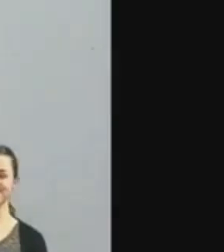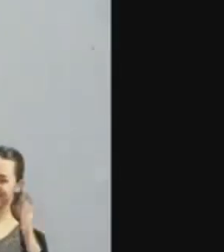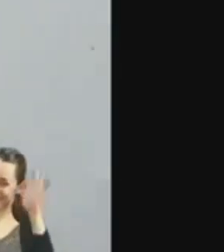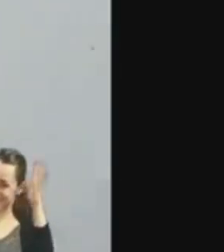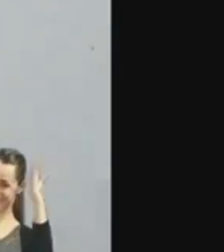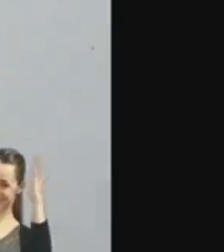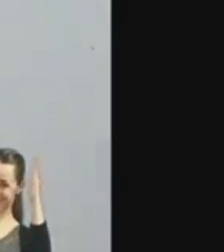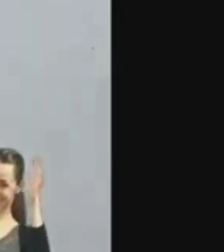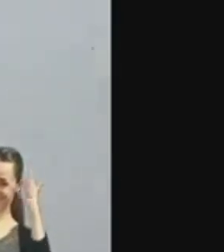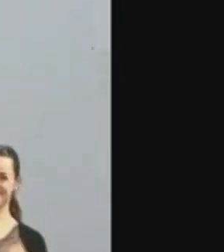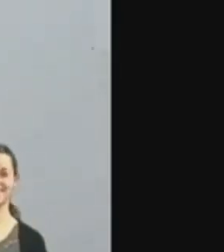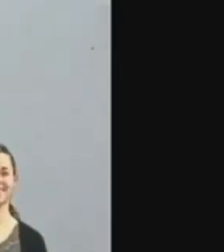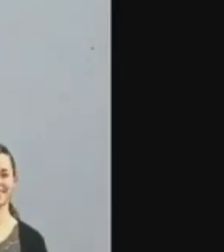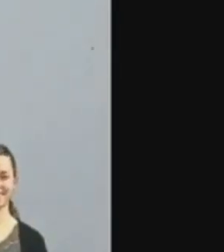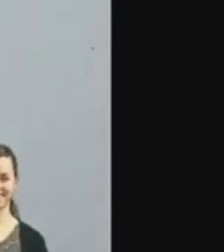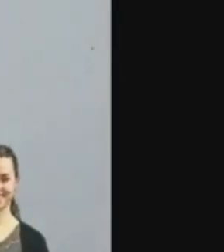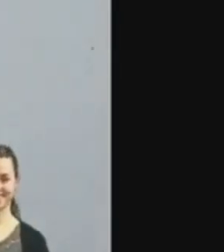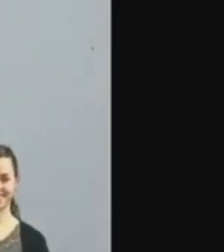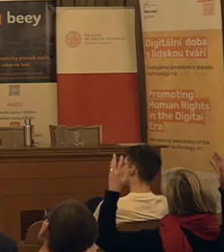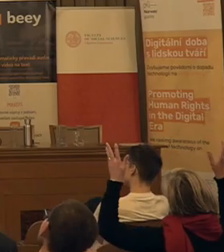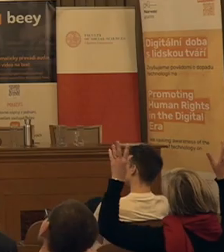naučíme vás tleskat v českém znakovém jazyce.